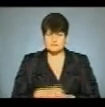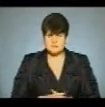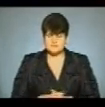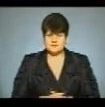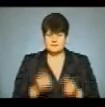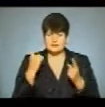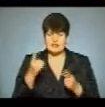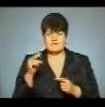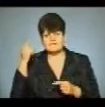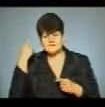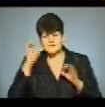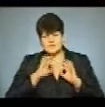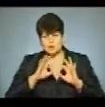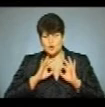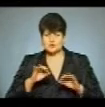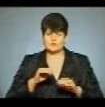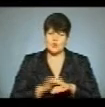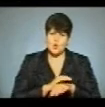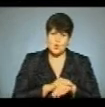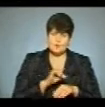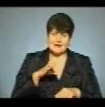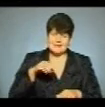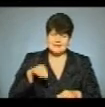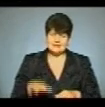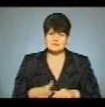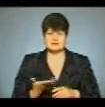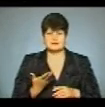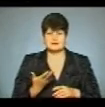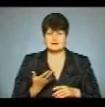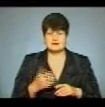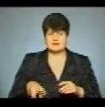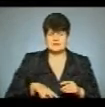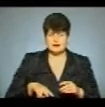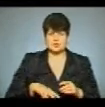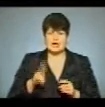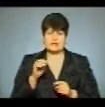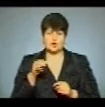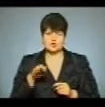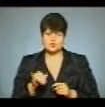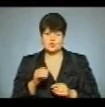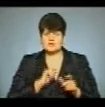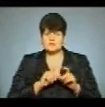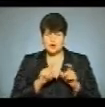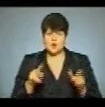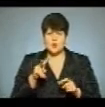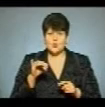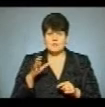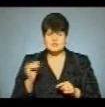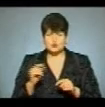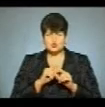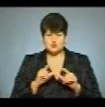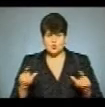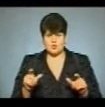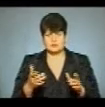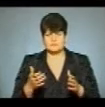Вильотний філософ, теолог і гуманіст. Боготорічний ректор Люблінського католицького університету. Основник Люблінської школи класичної